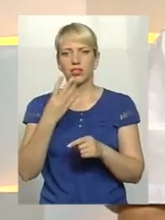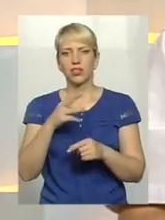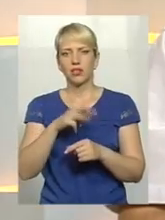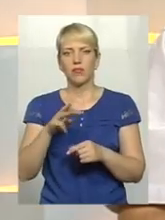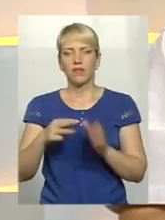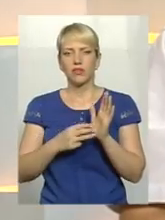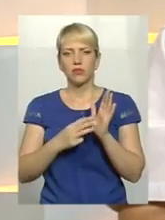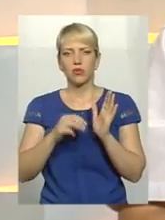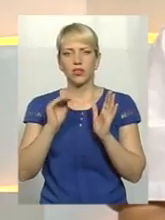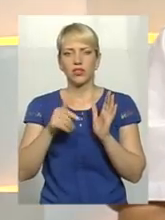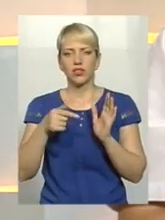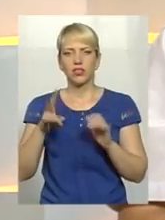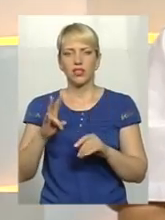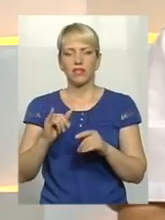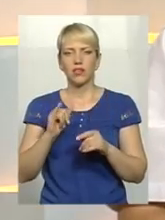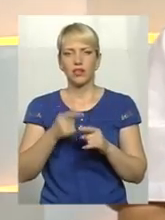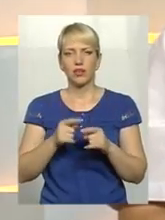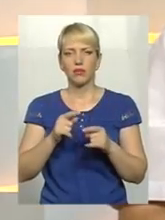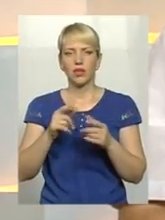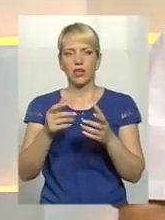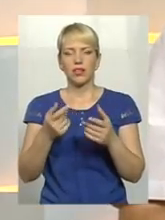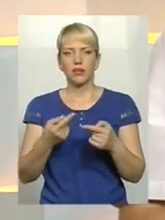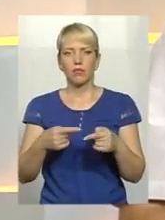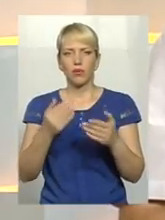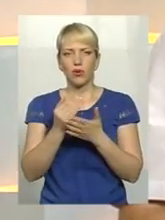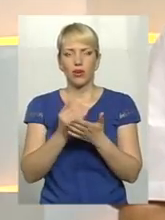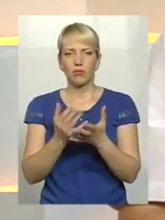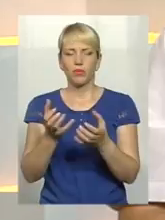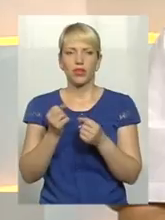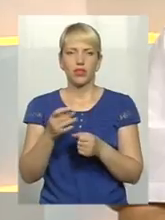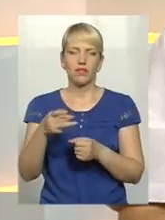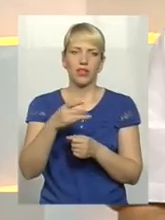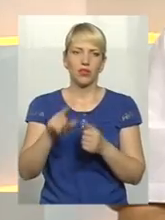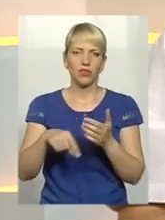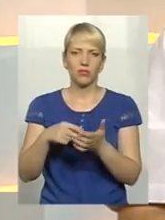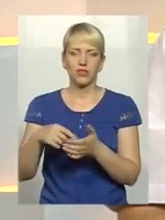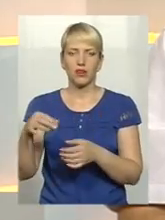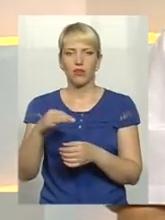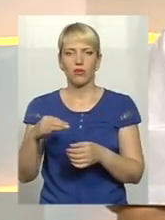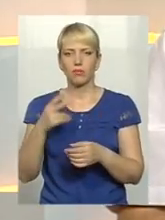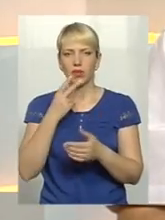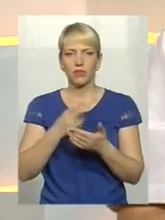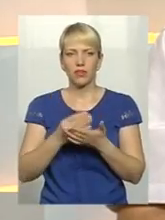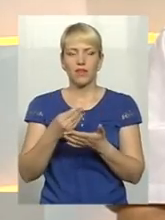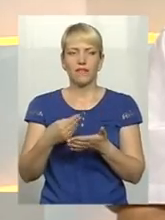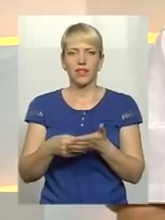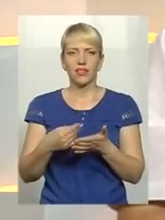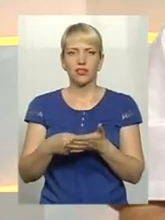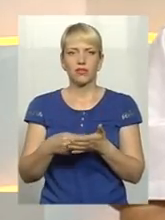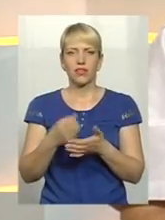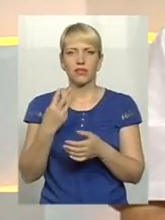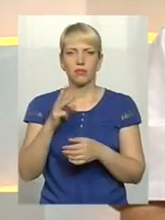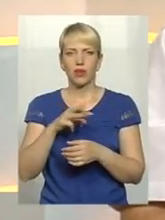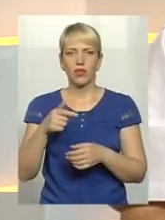тисяч гривень. Відповідні програми, прийняті в районах та містах області, також передбачені фінансування 12 мільйонів гривень.